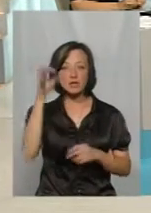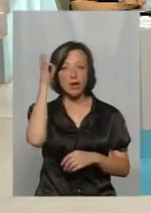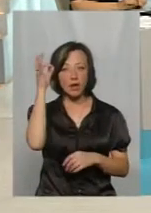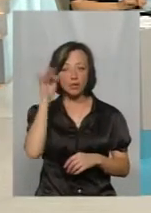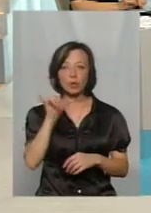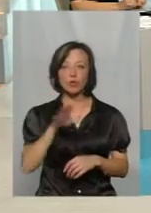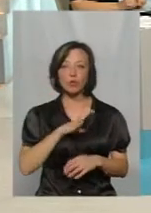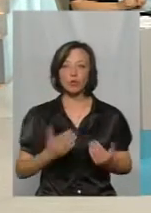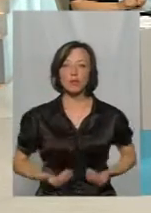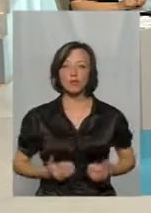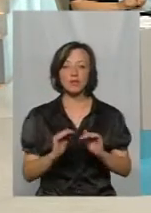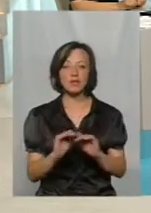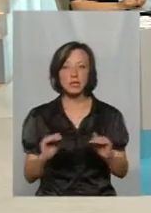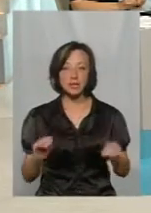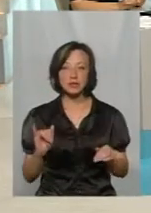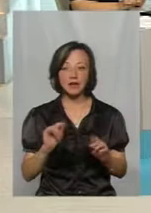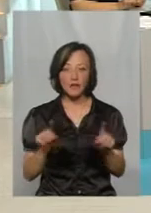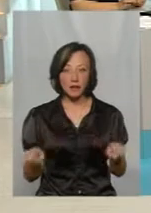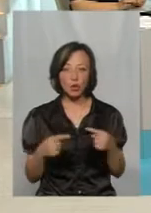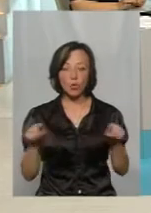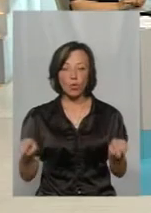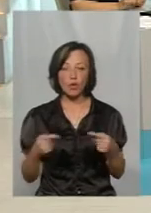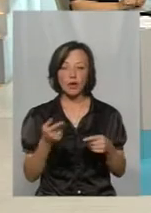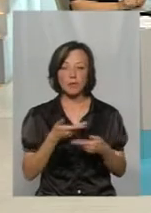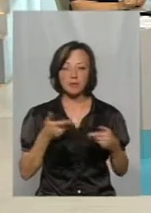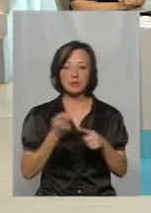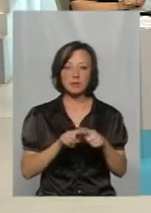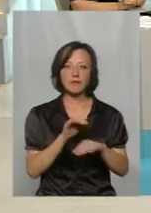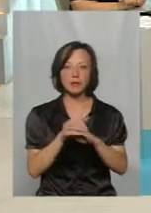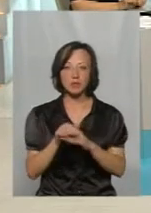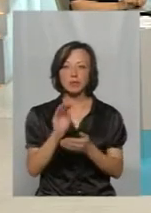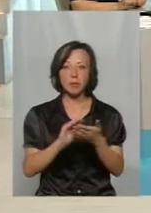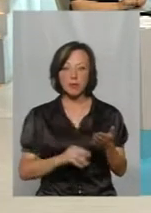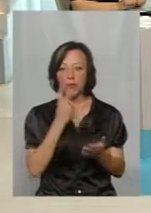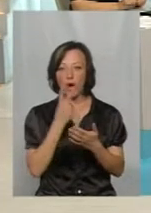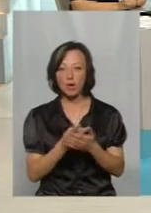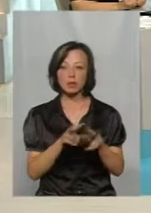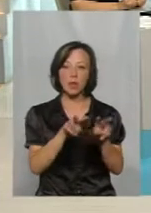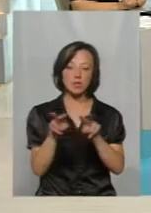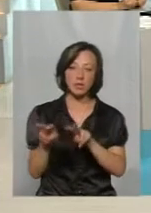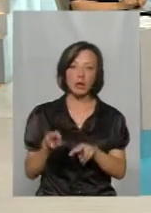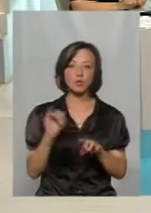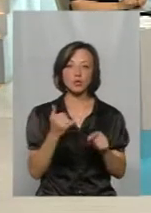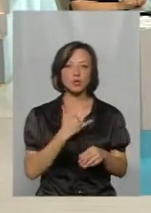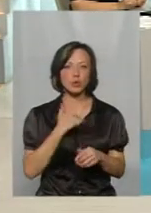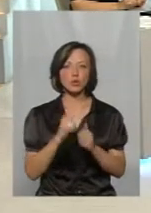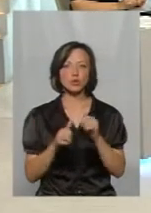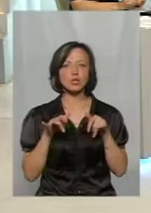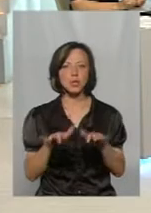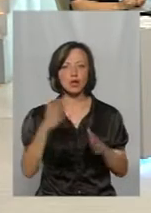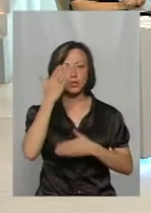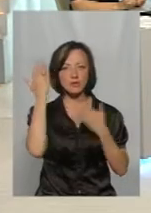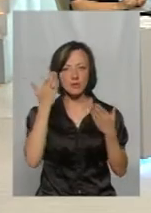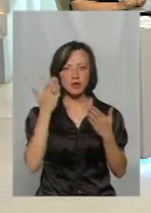те, що в них було в попиті в дитинстві, і відновлюють це. Ми це фіксуємо, записуємо, показуємо, розглядаємо, тому що в нас кожен із заходів